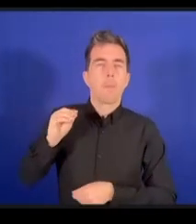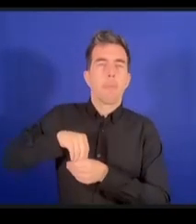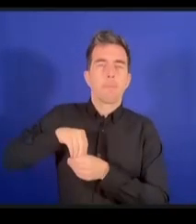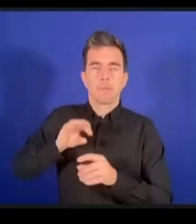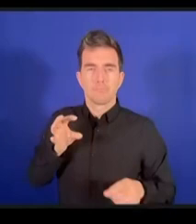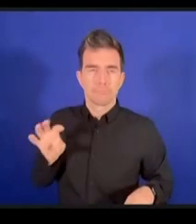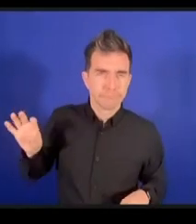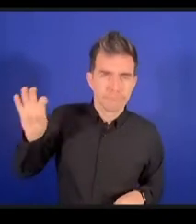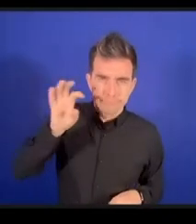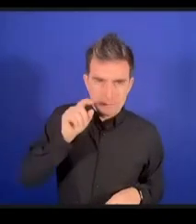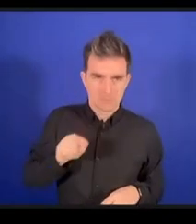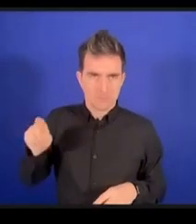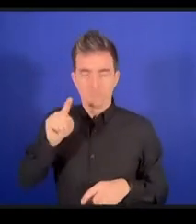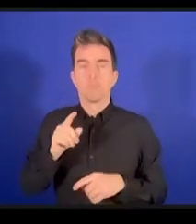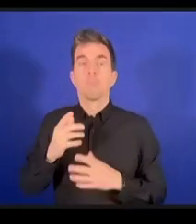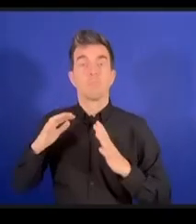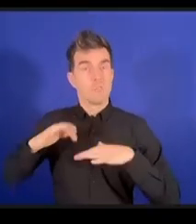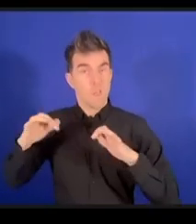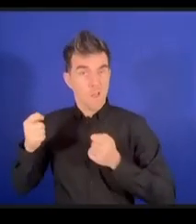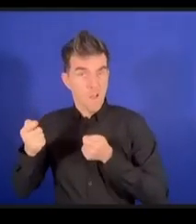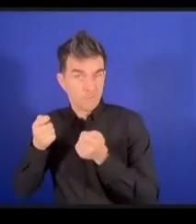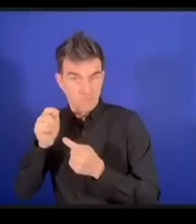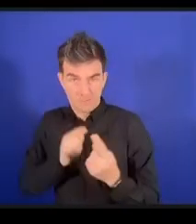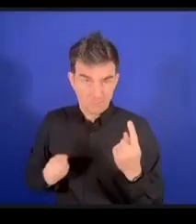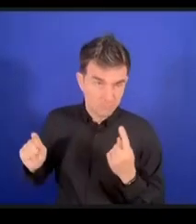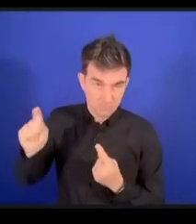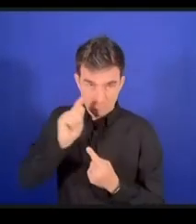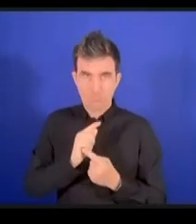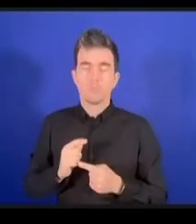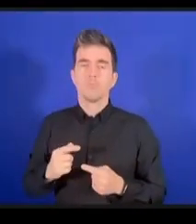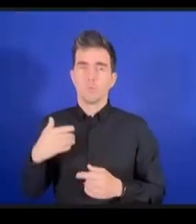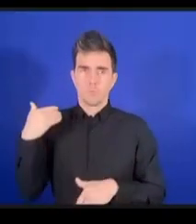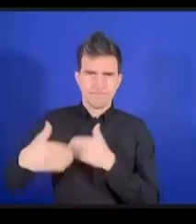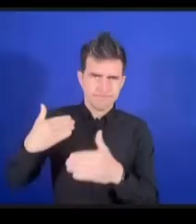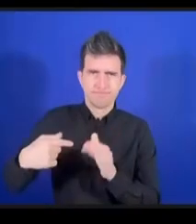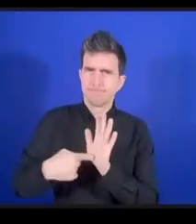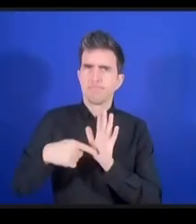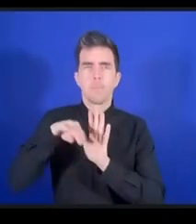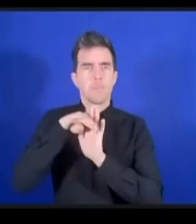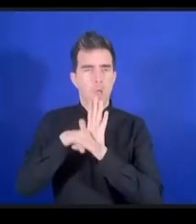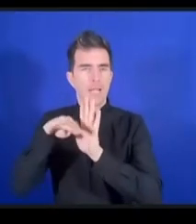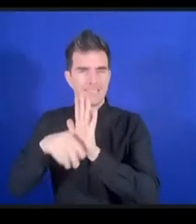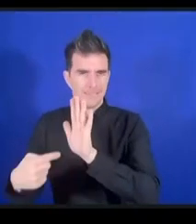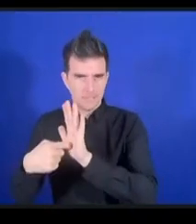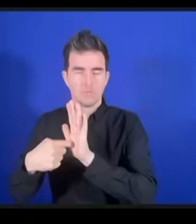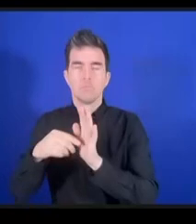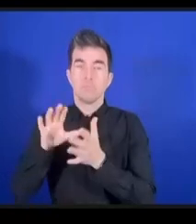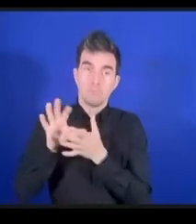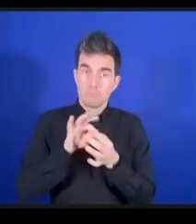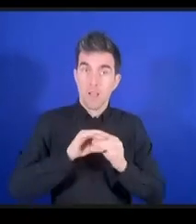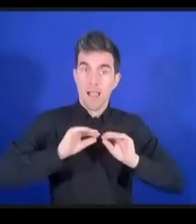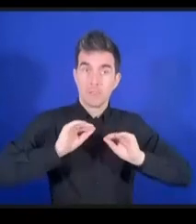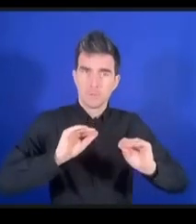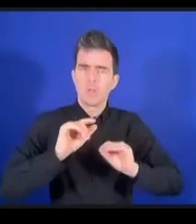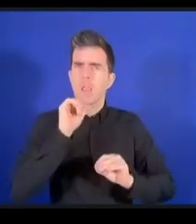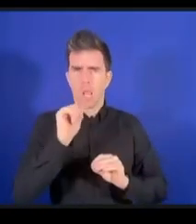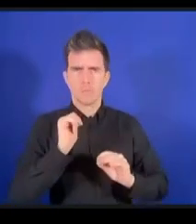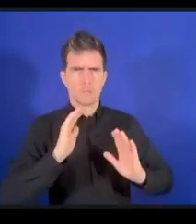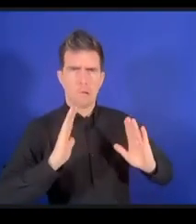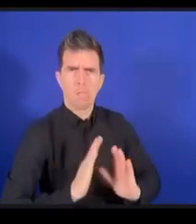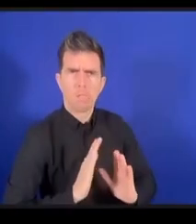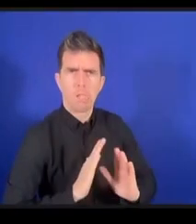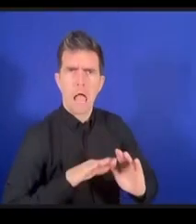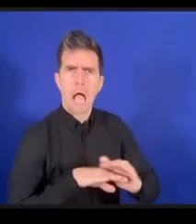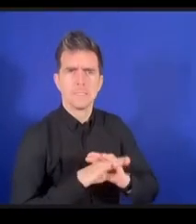et pour éviter de réduire l'accès à l'éducation en fait en proposant des ressources éducatives en tant